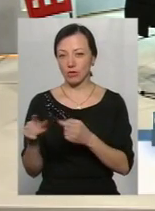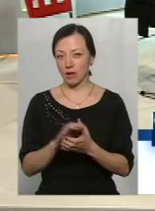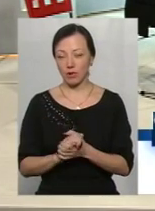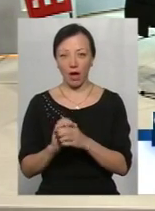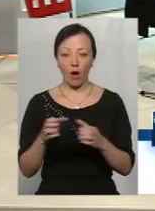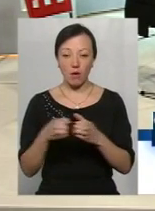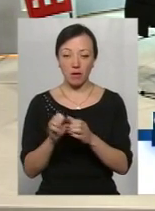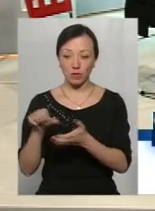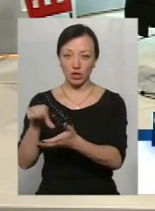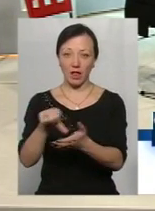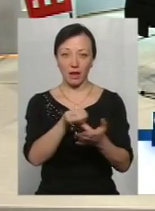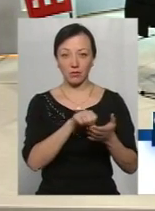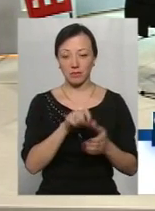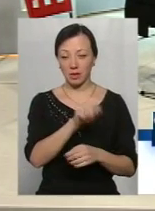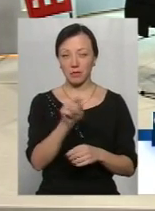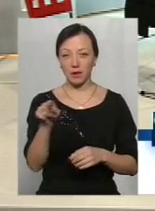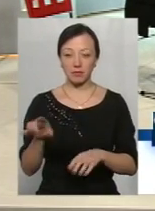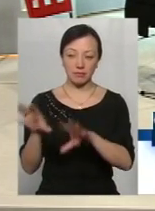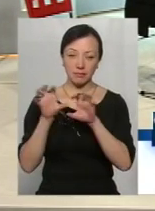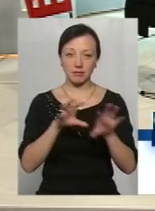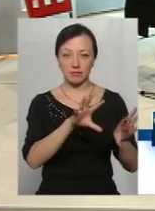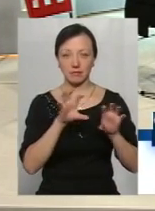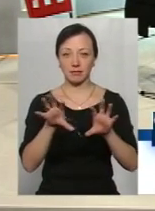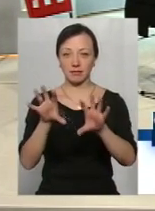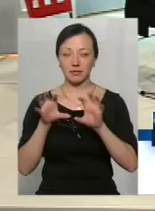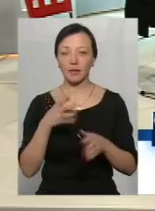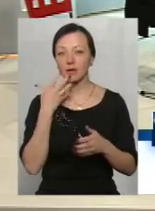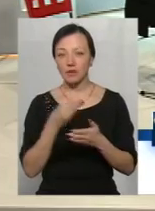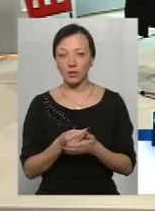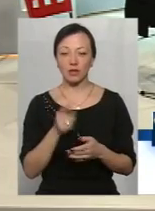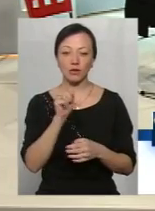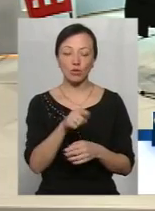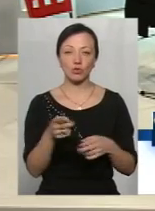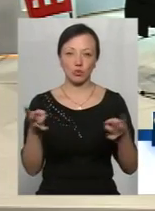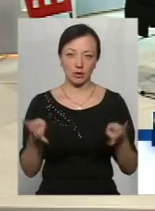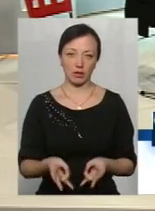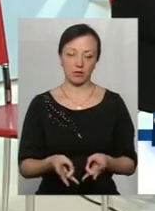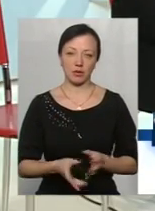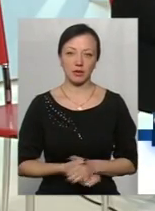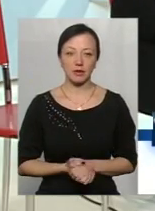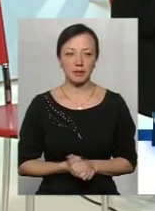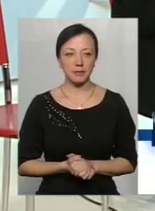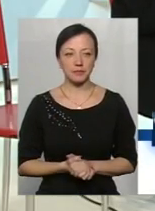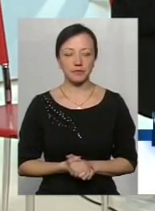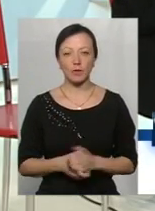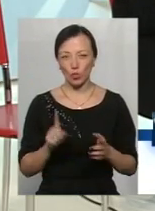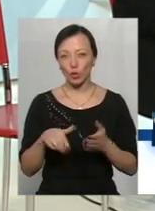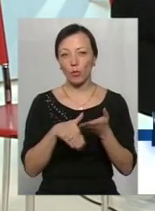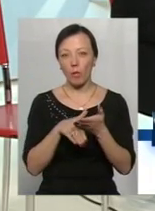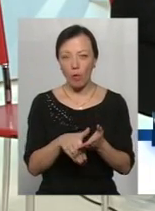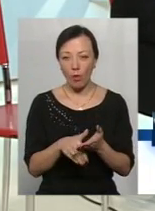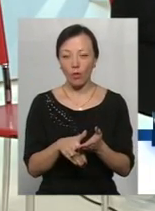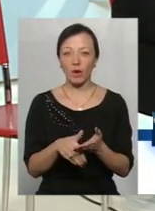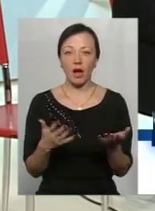може бути членом декількох асоціацій і від кожної з асоціацій брати ту послугу і ту допомогу, яку ця